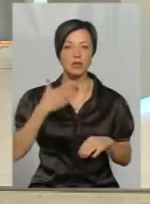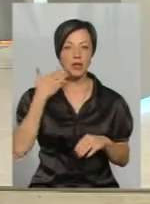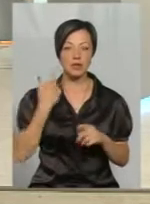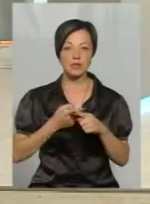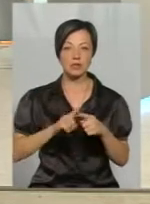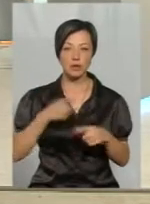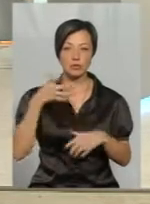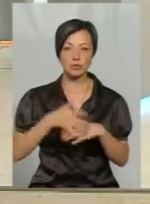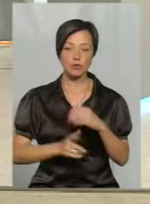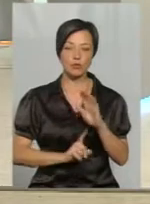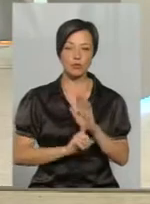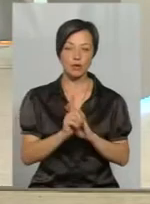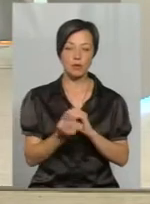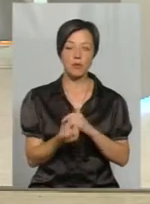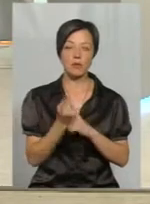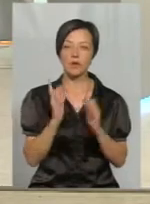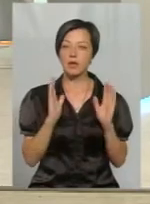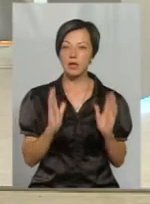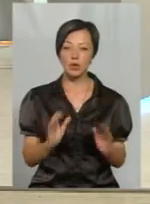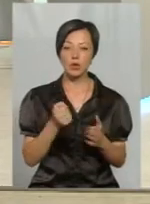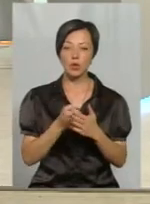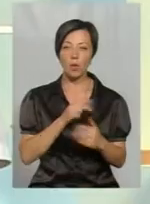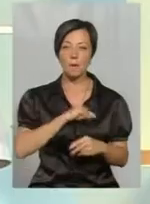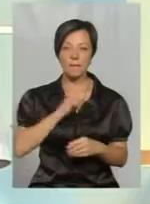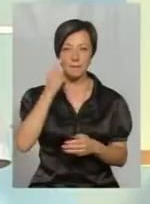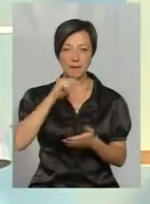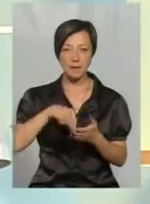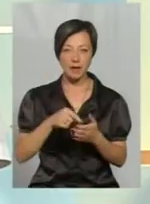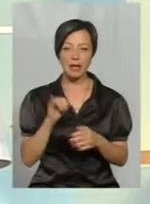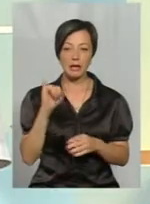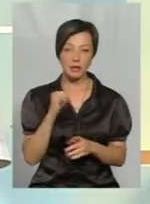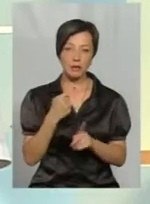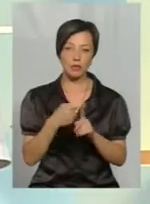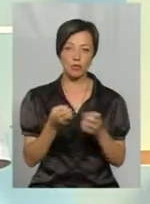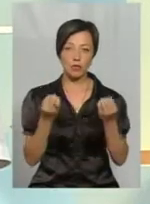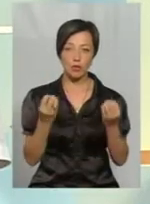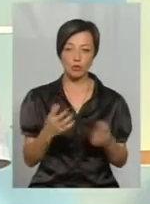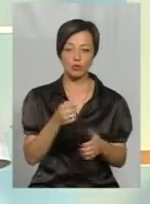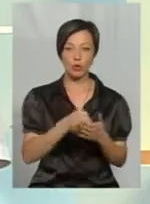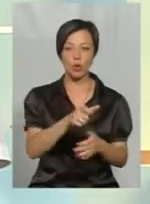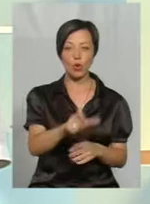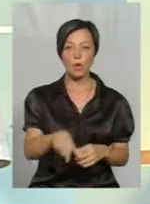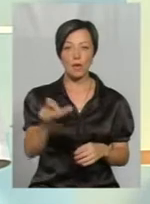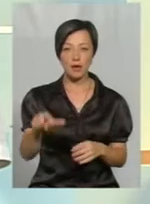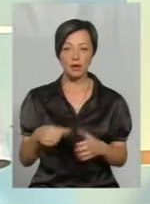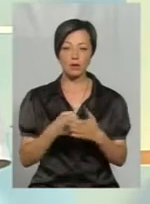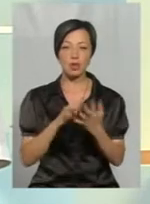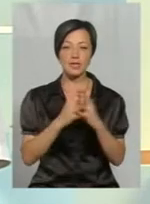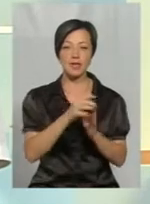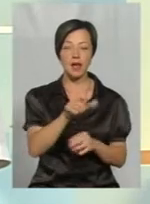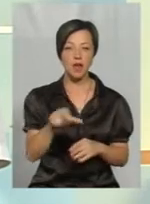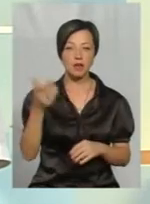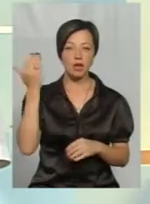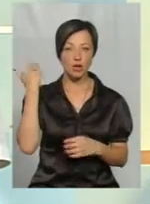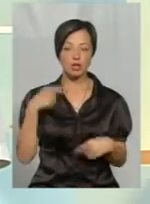це розуміння починає приходити не тільки до пасічників, а і просто до громадян, до селян, які